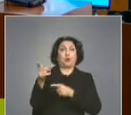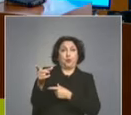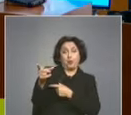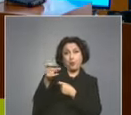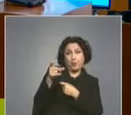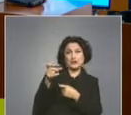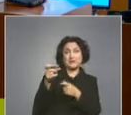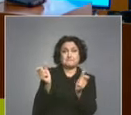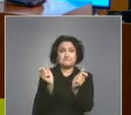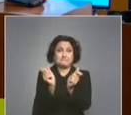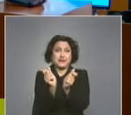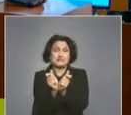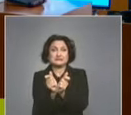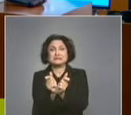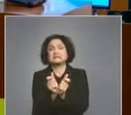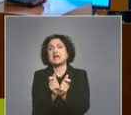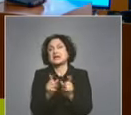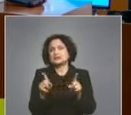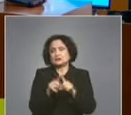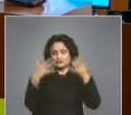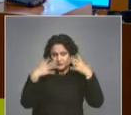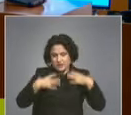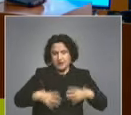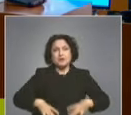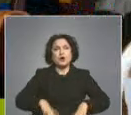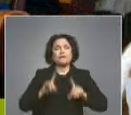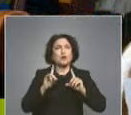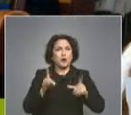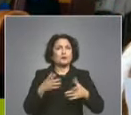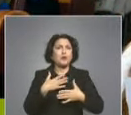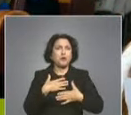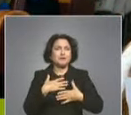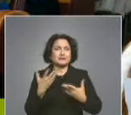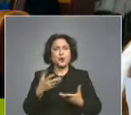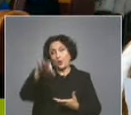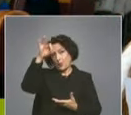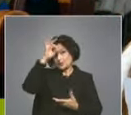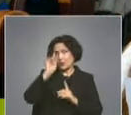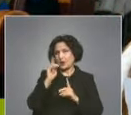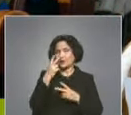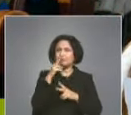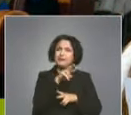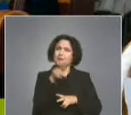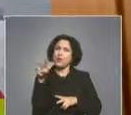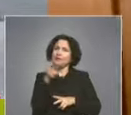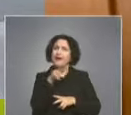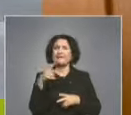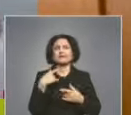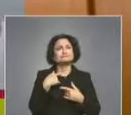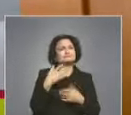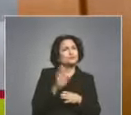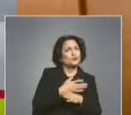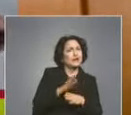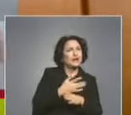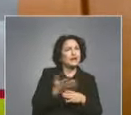белезниците и също самата екипировка, с която разполагат. Учениците, които наблюдаваха процеса, споделиха, че са